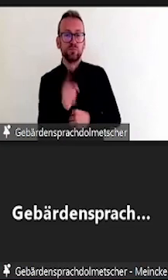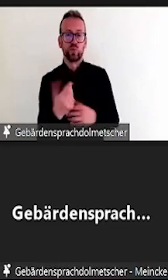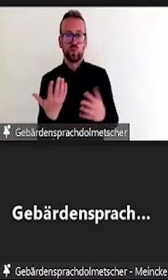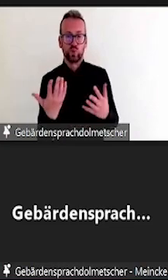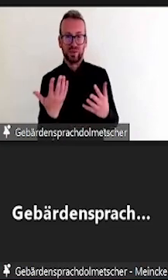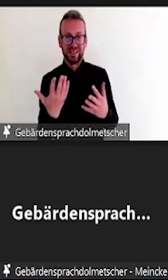abgeprüft.